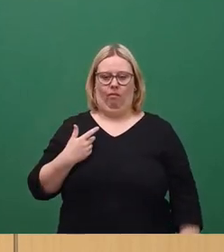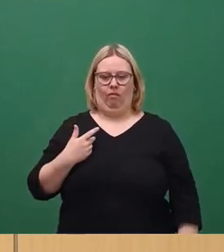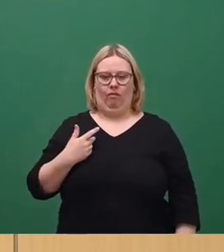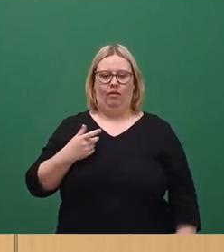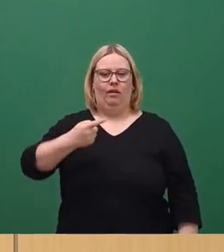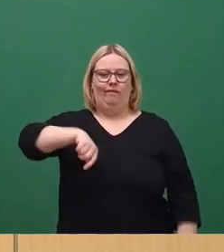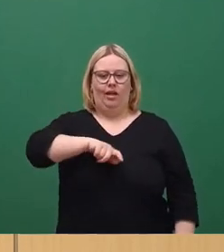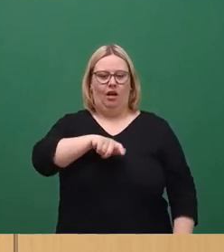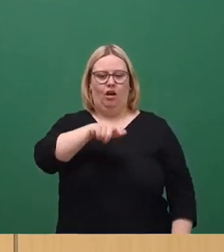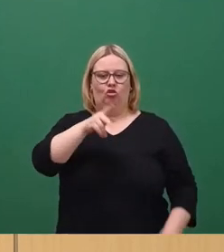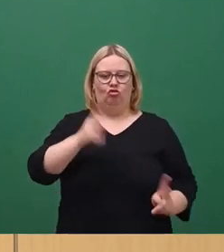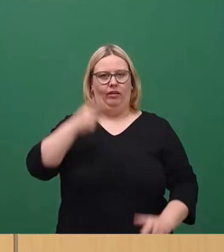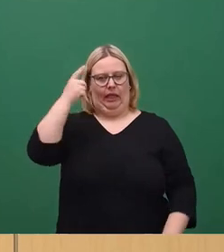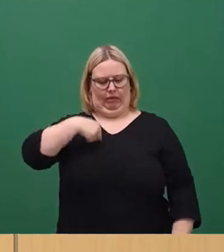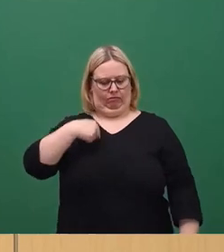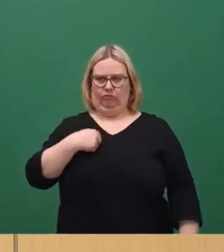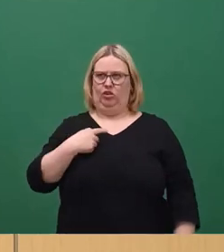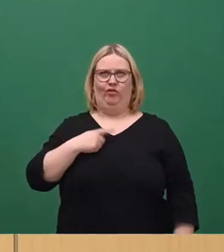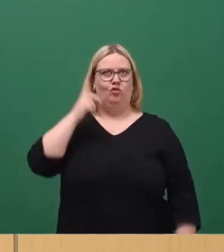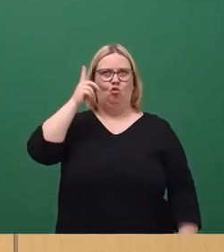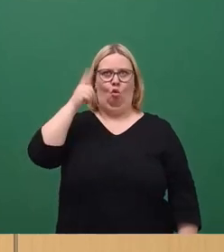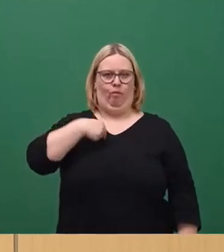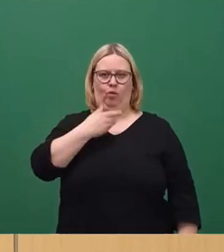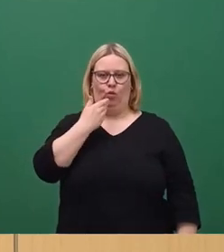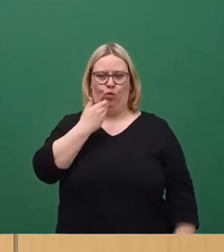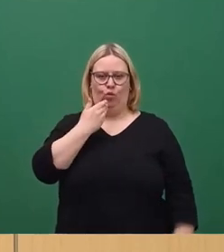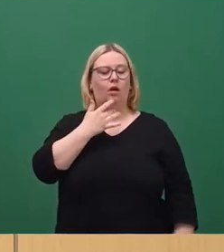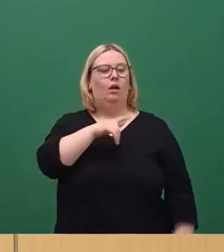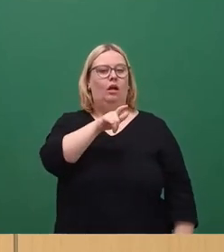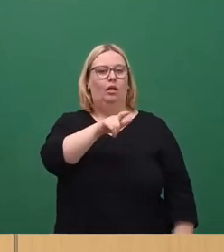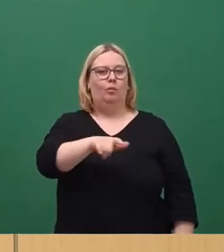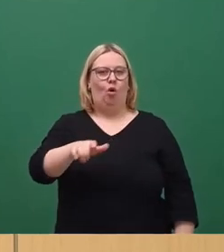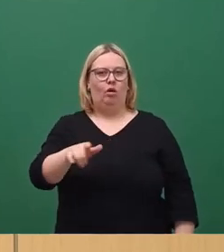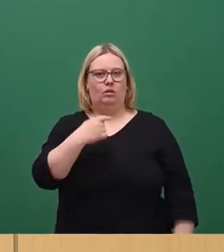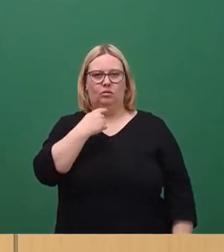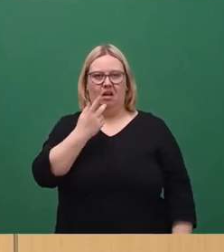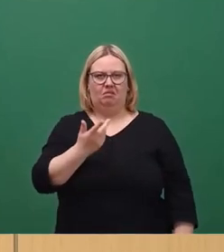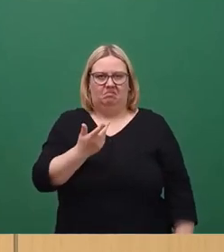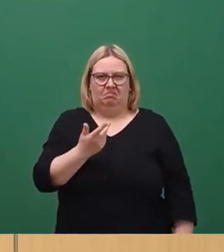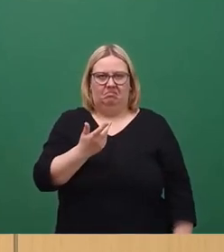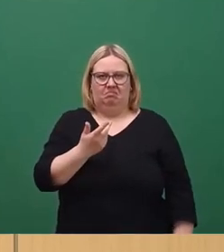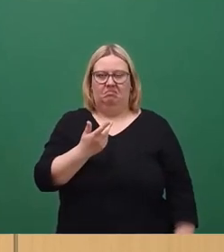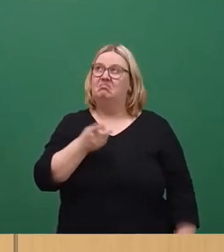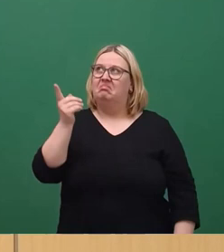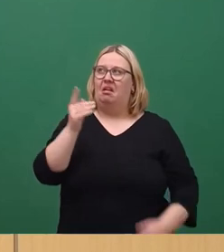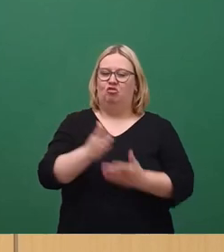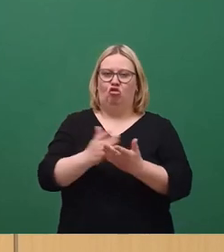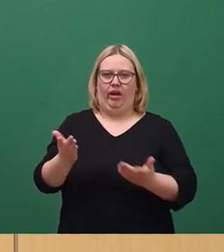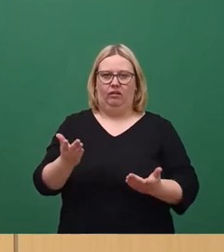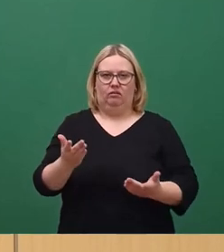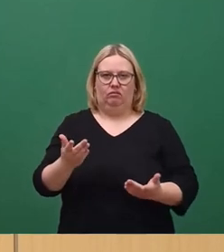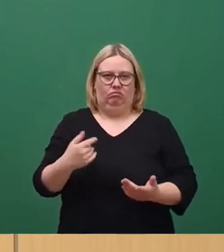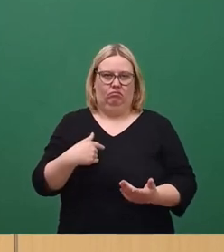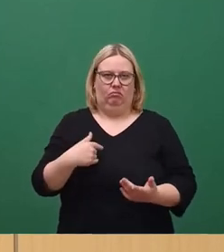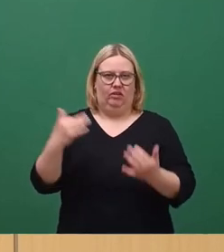wir sehen uns nicht als die da oben. Der Bürger jedoch, der sagt sich, ihr entscheidet irgendetwas, das bewirkt sich